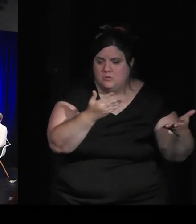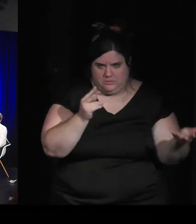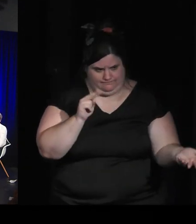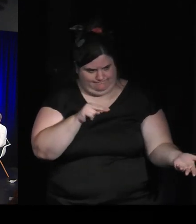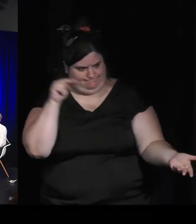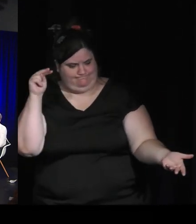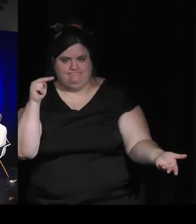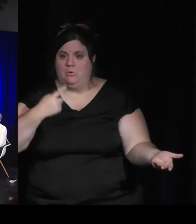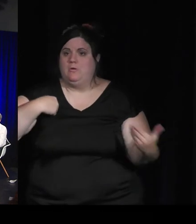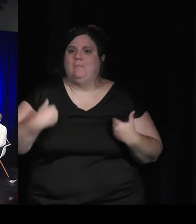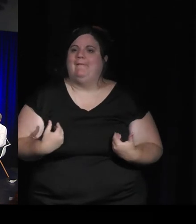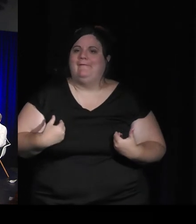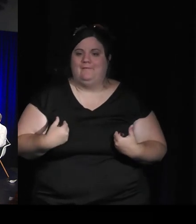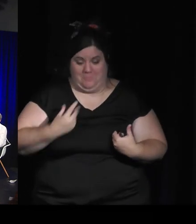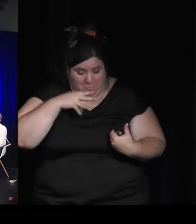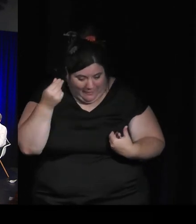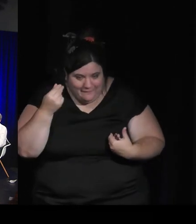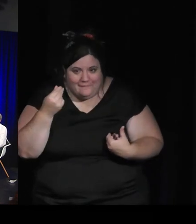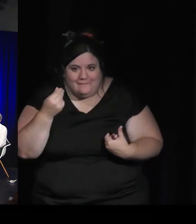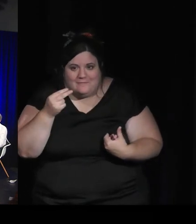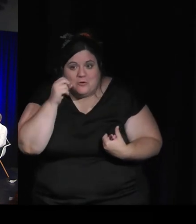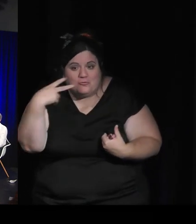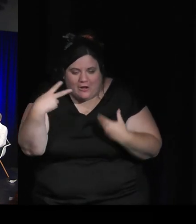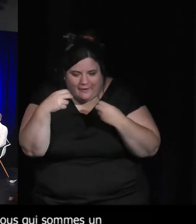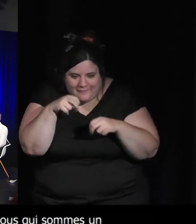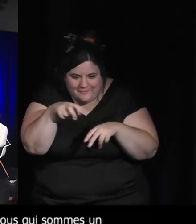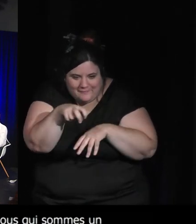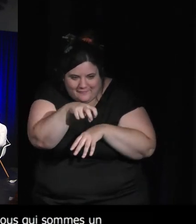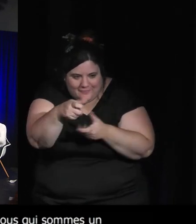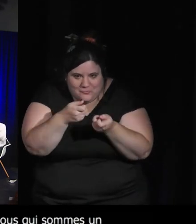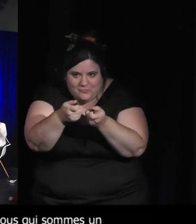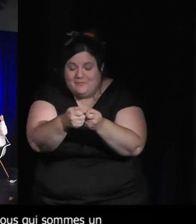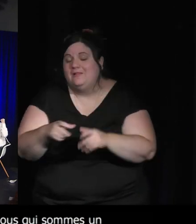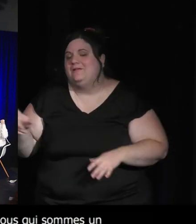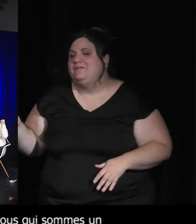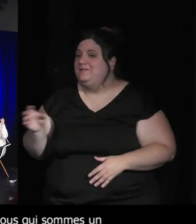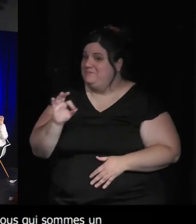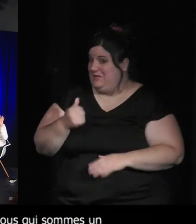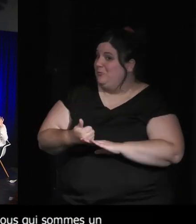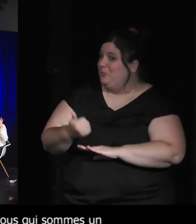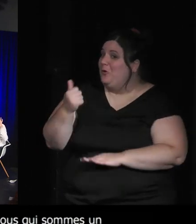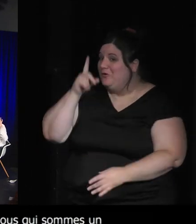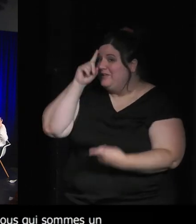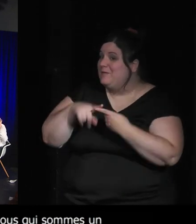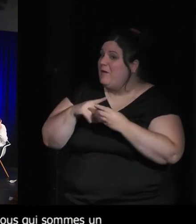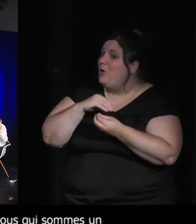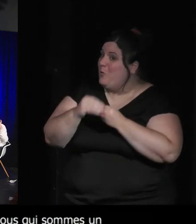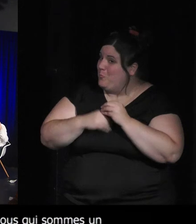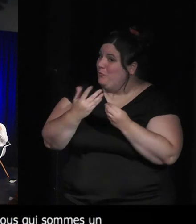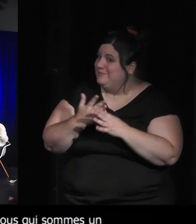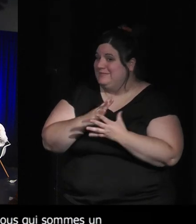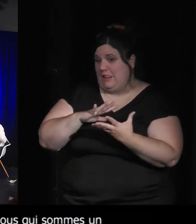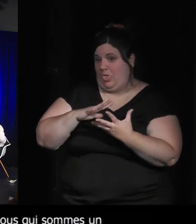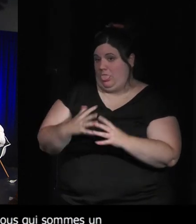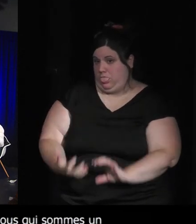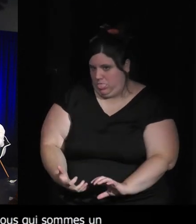qui sommes un humain derrière la manette alors le post-apocalyptique c'était l'année dernière déjà mais ça fait bien c'est bien